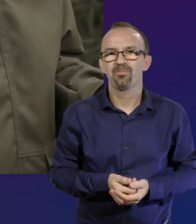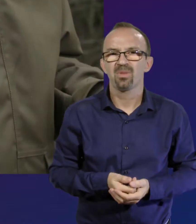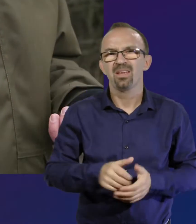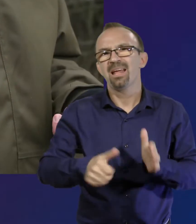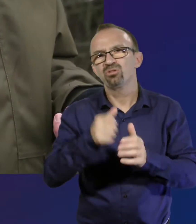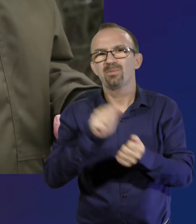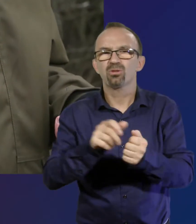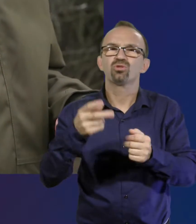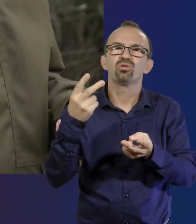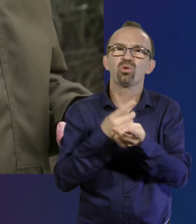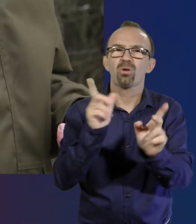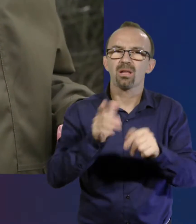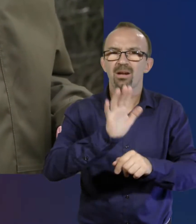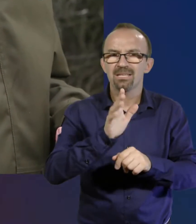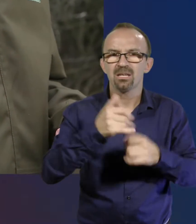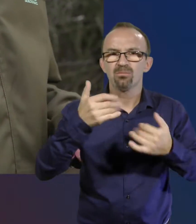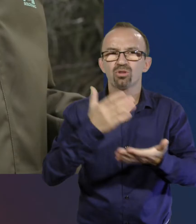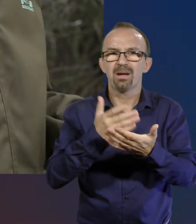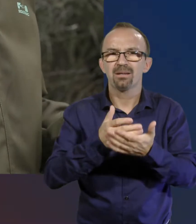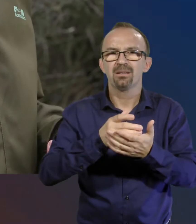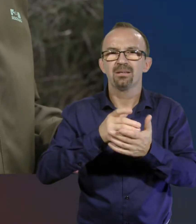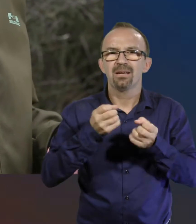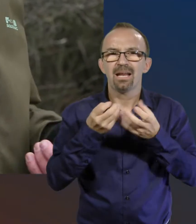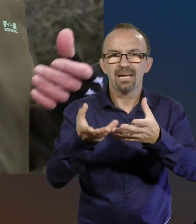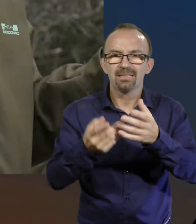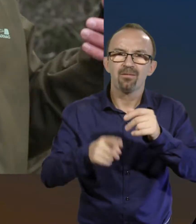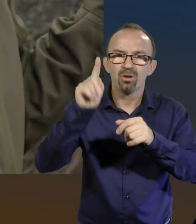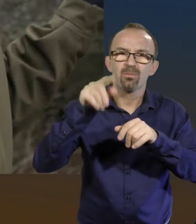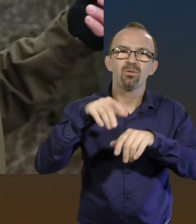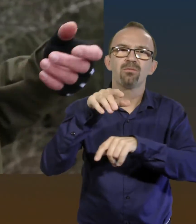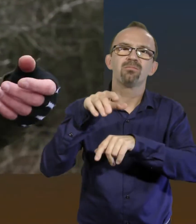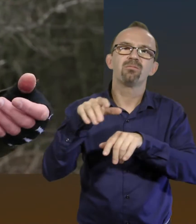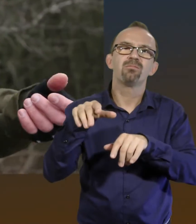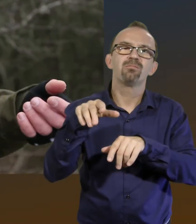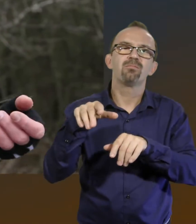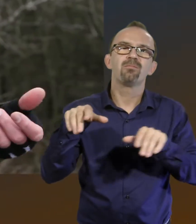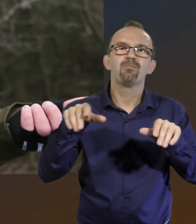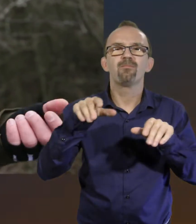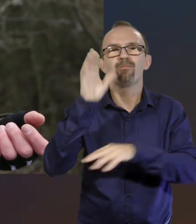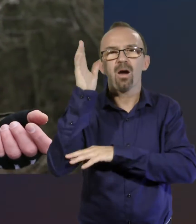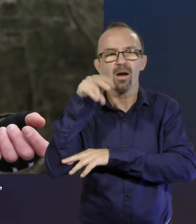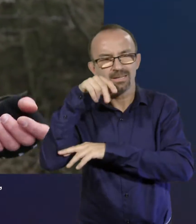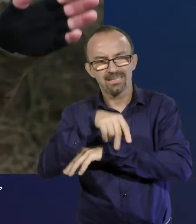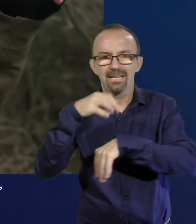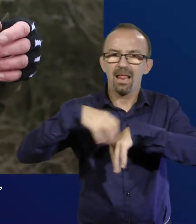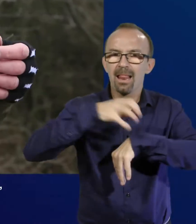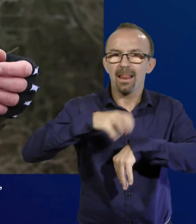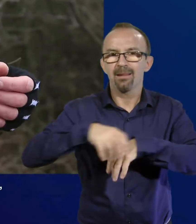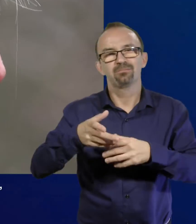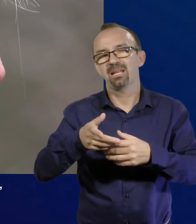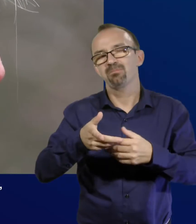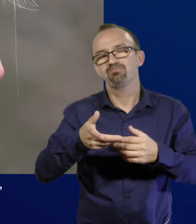Nyilván az elején még szokatlan lesz számára, valószínűleg most majd, amikor el fogom engedni, fölrepül egy fára, nézegeti, megpróbálja leszedni, aztán